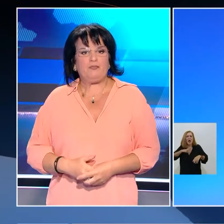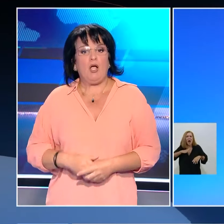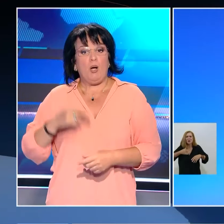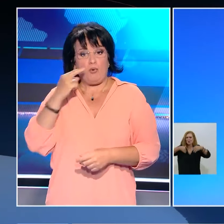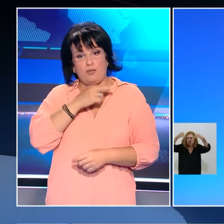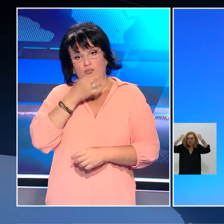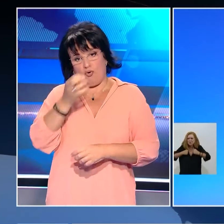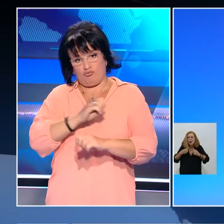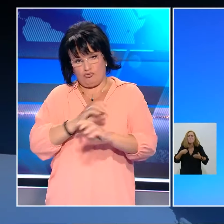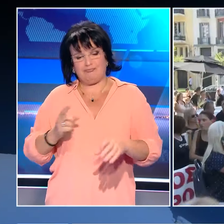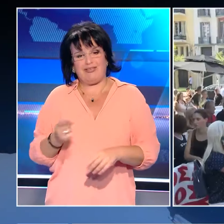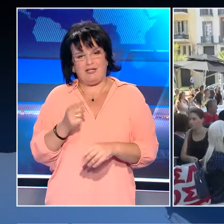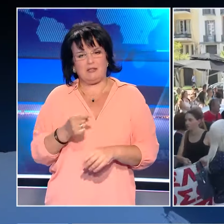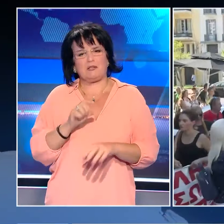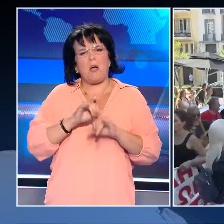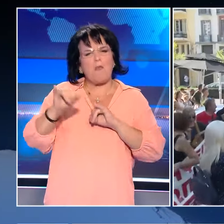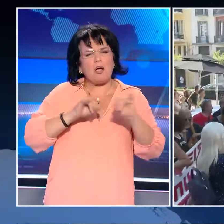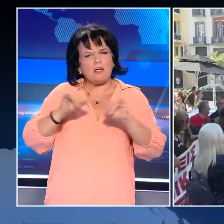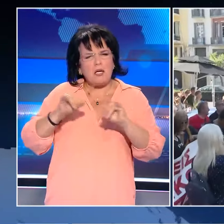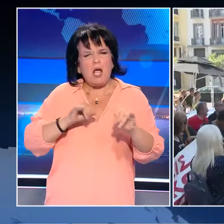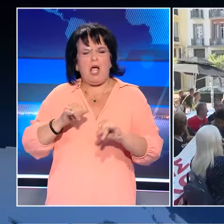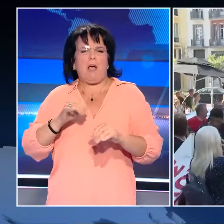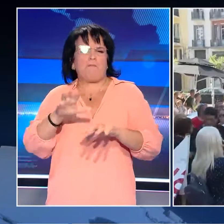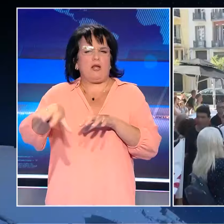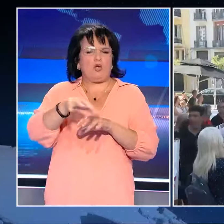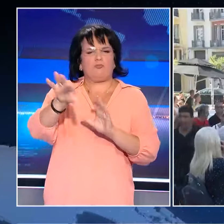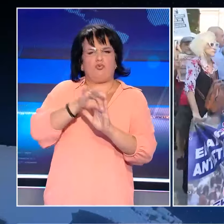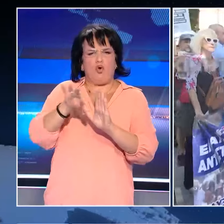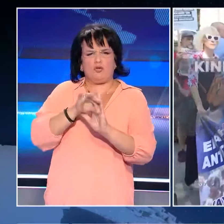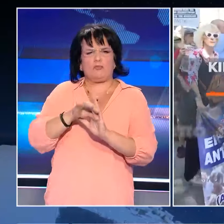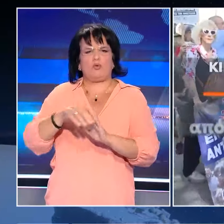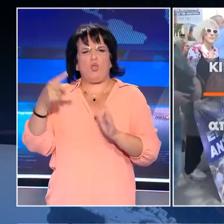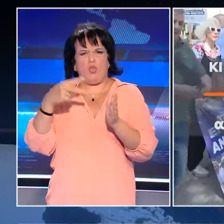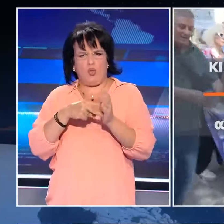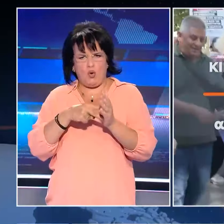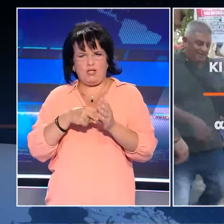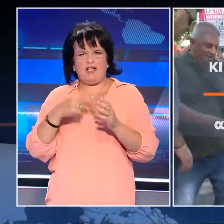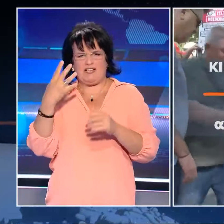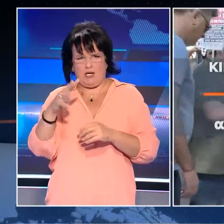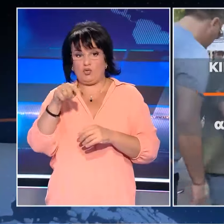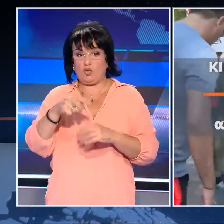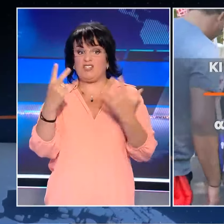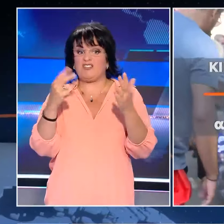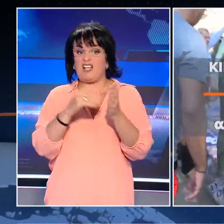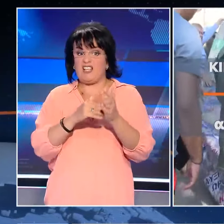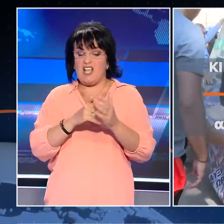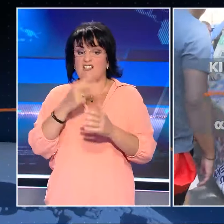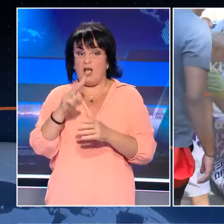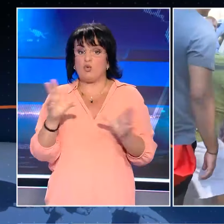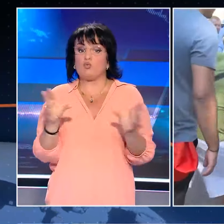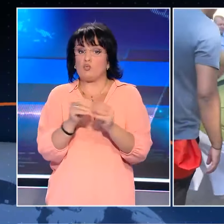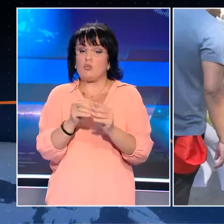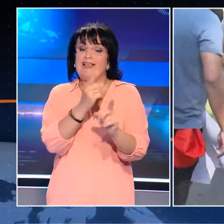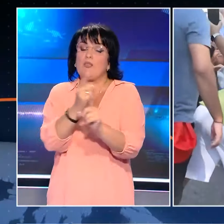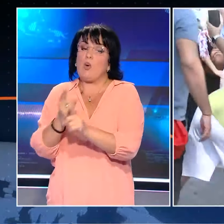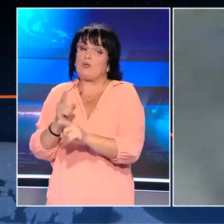το ΕΣΥ σε προβληματικές και άγονες περιοχές, με πόνους που αυξάνει τον ετήσιο μισθό τους από 2.400 και έως 7.200 ευρώ μεικτά ανάλογα με την